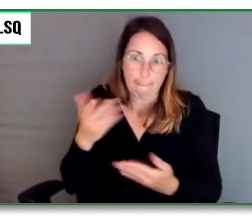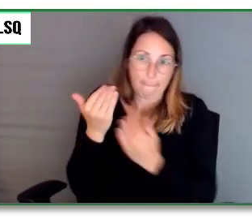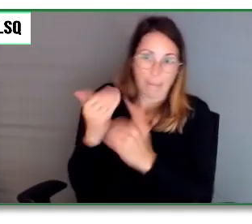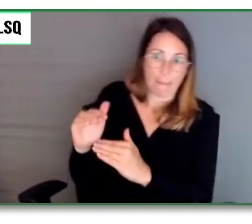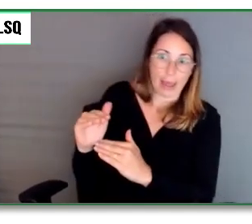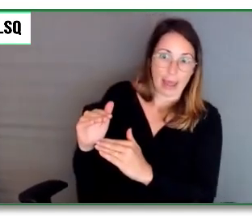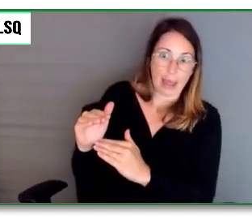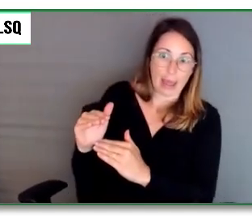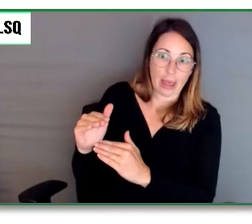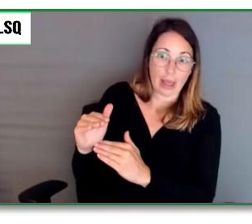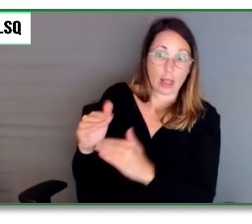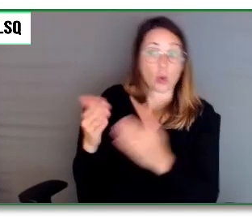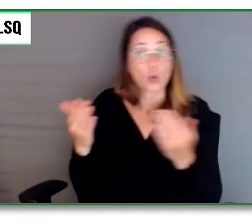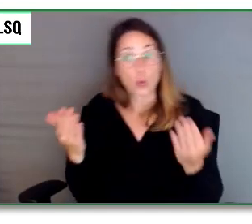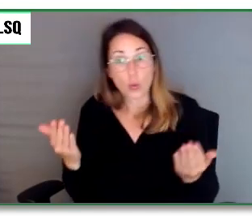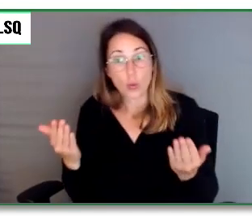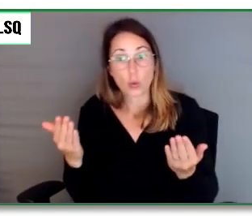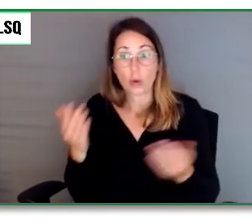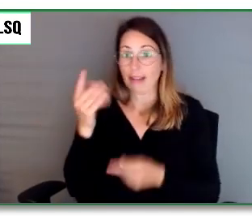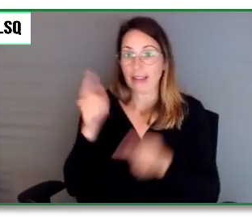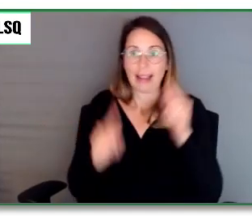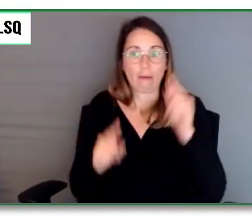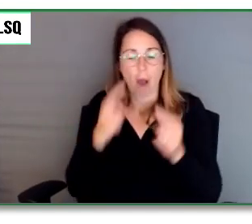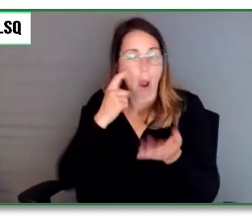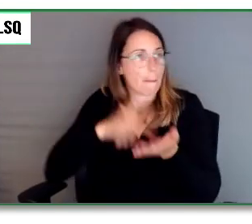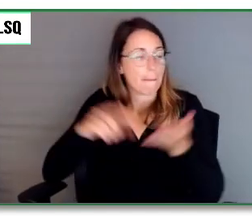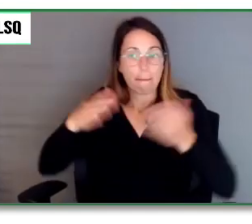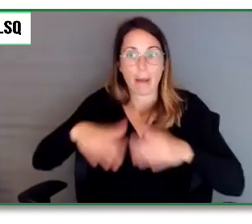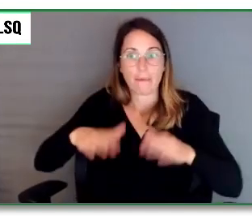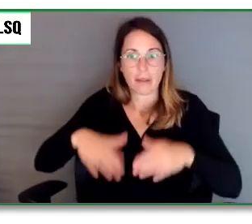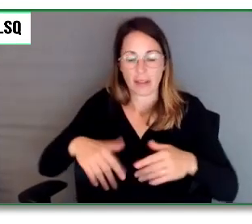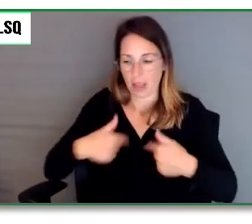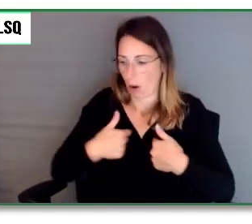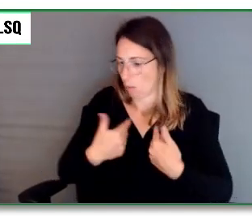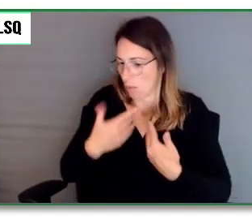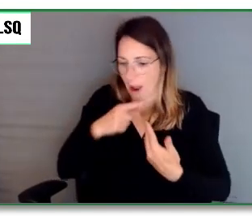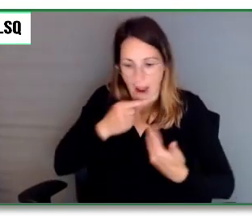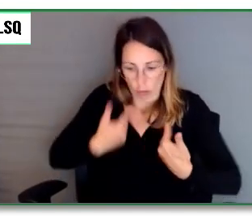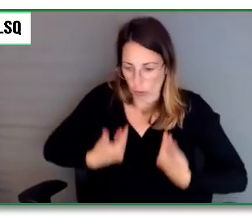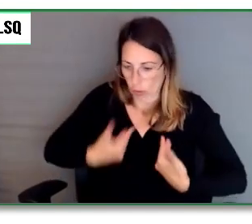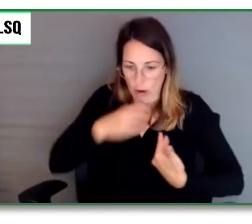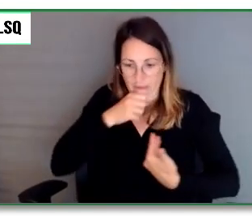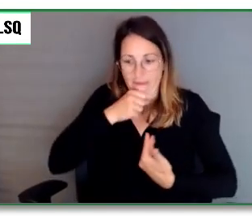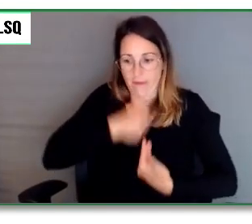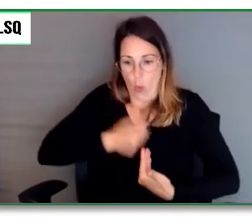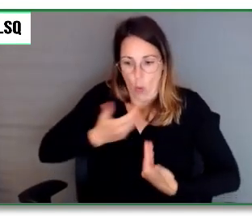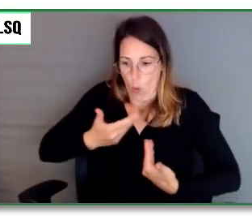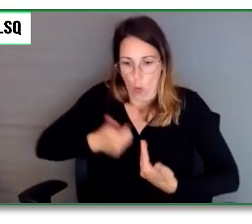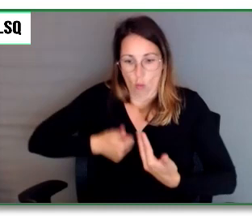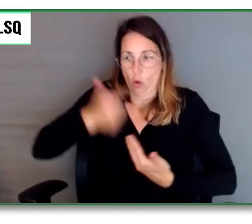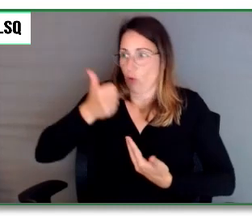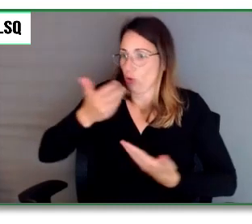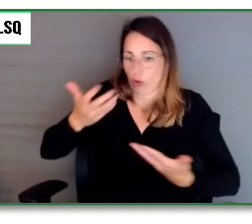on n'avait pas remarqué qu'on vieillit et que c'est plus difficile pour la personne de marcher